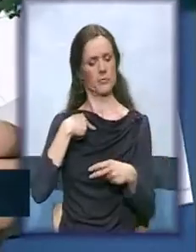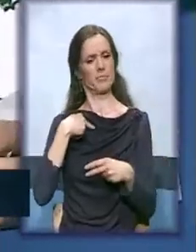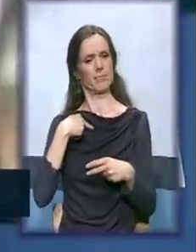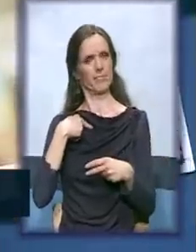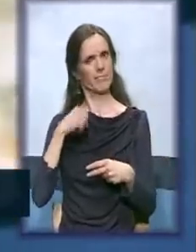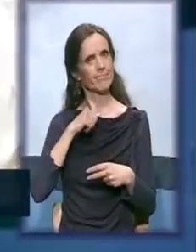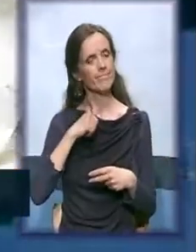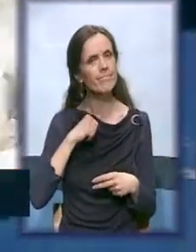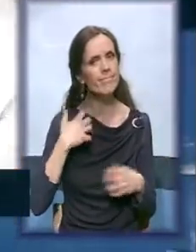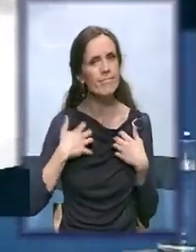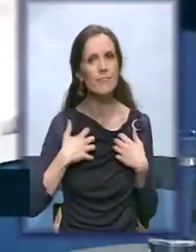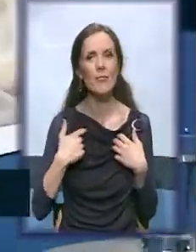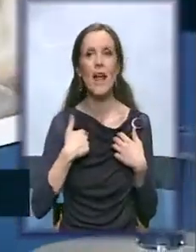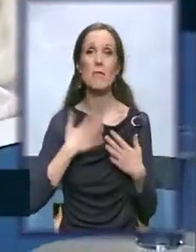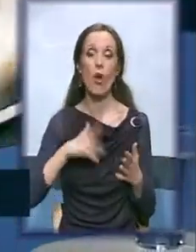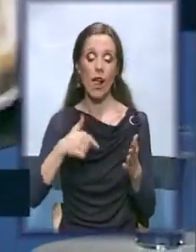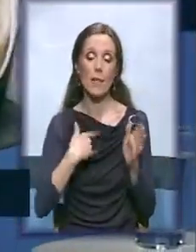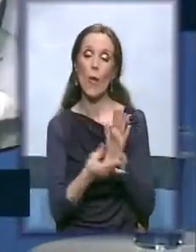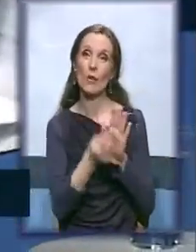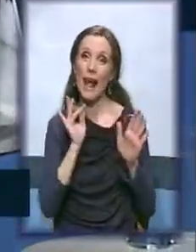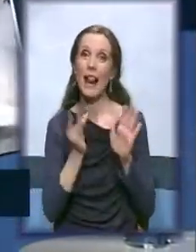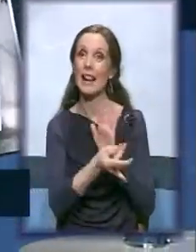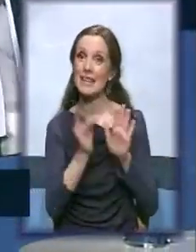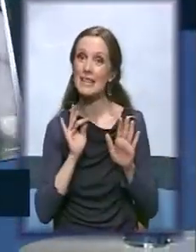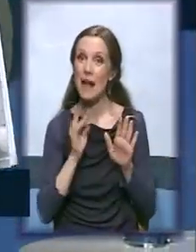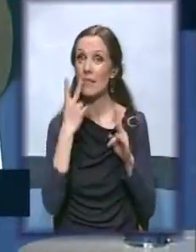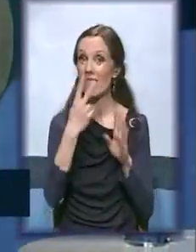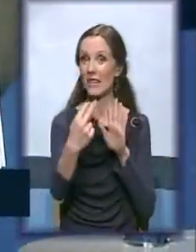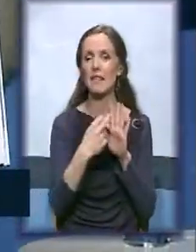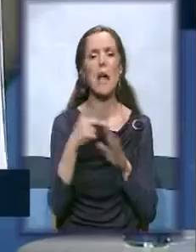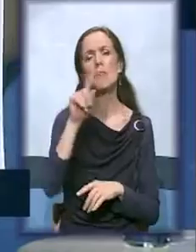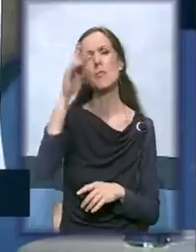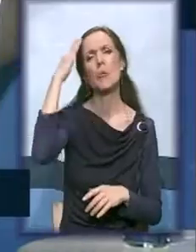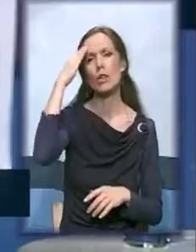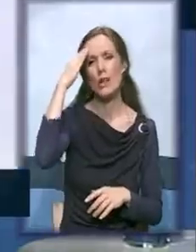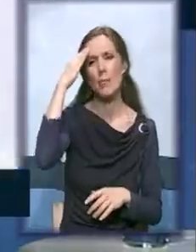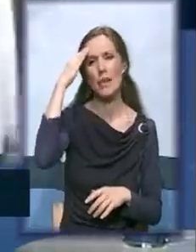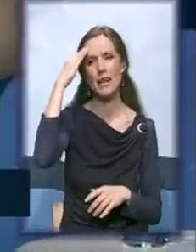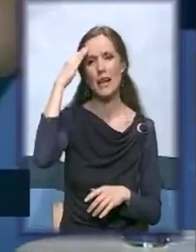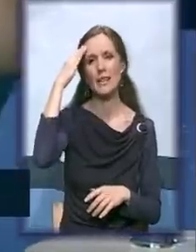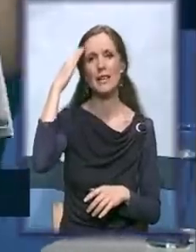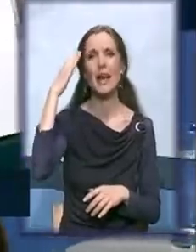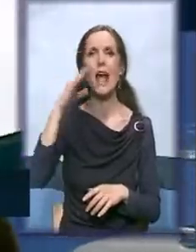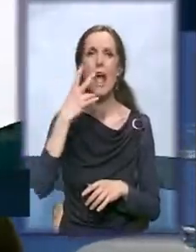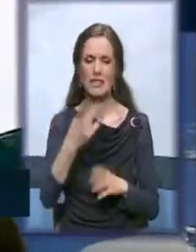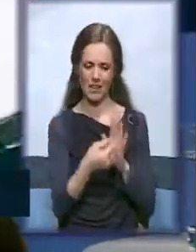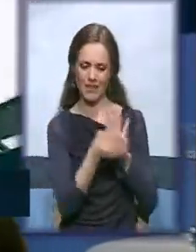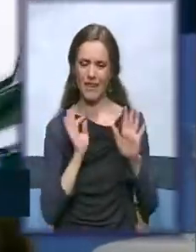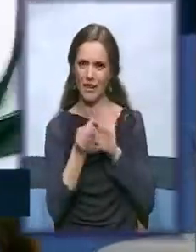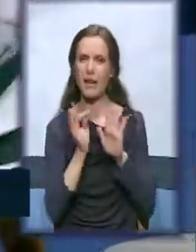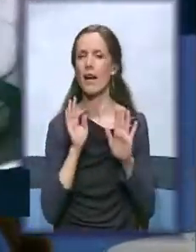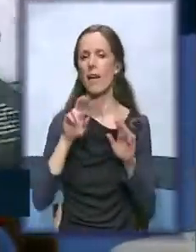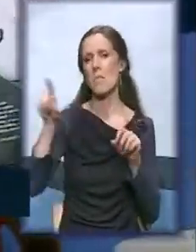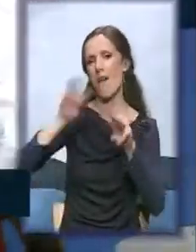ovako da sada to mogu da listam, da vam prenesem impresije. Nemoj da brinete to što je ovako. Imate svi na sajtu. Ovoj časopis je